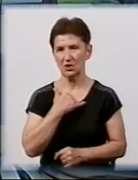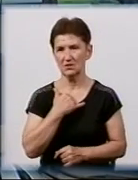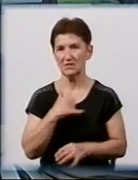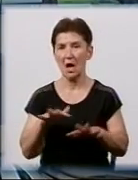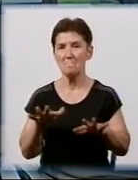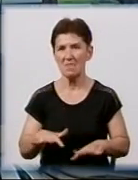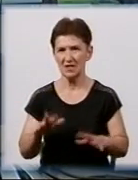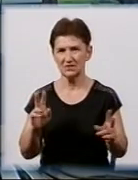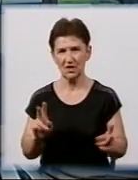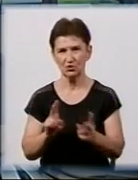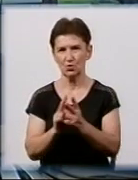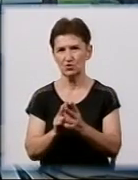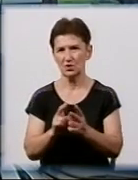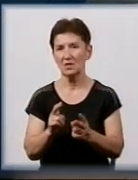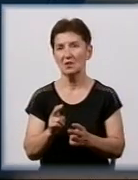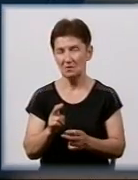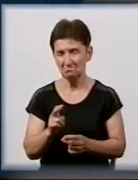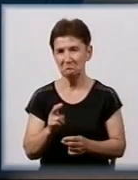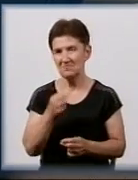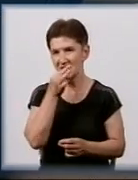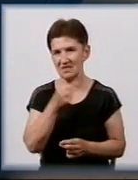вказав. Перестав відповідати на дзвінки.